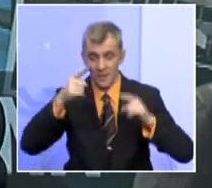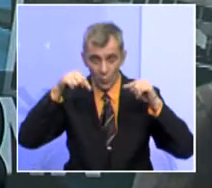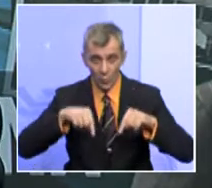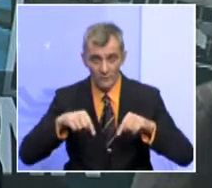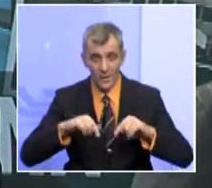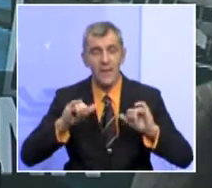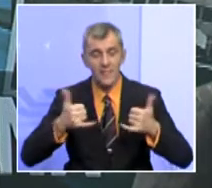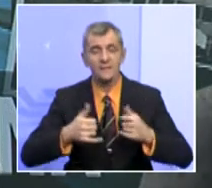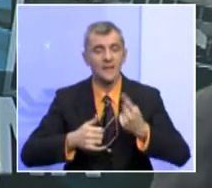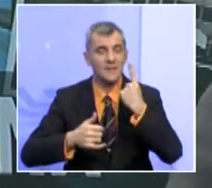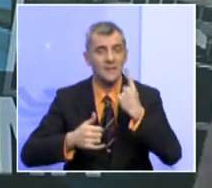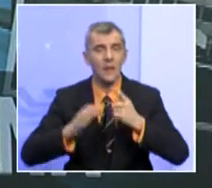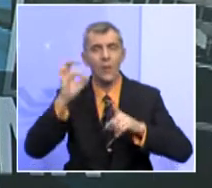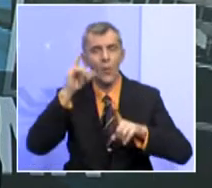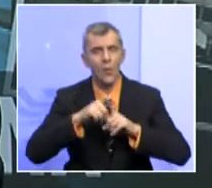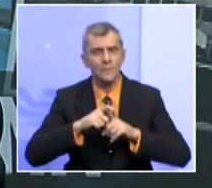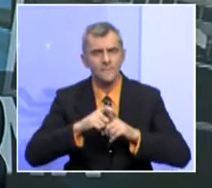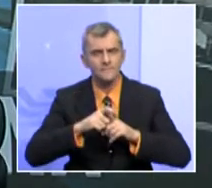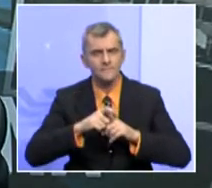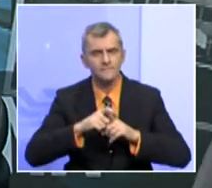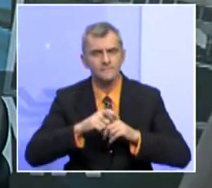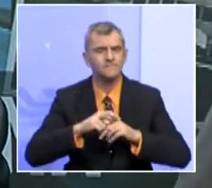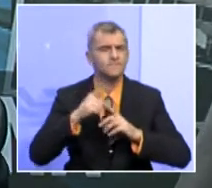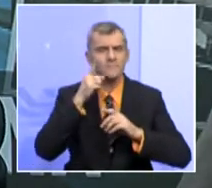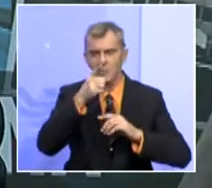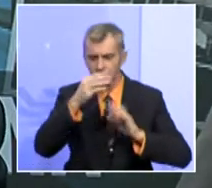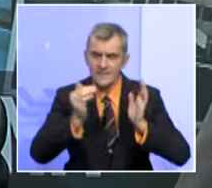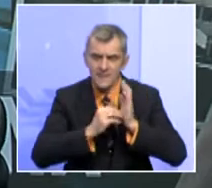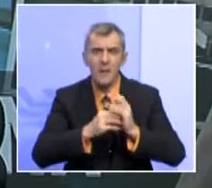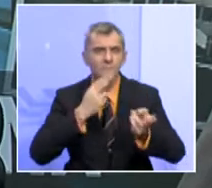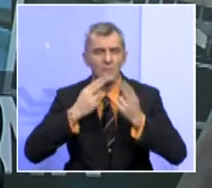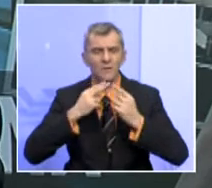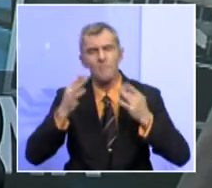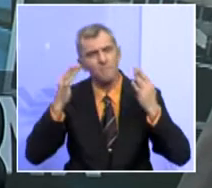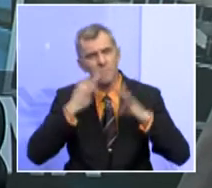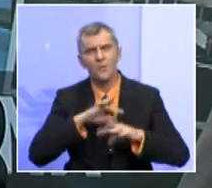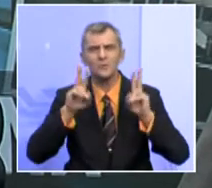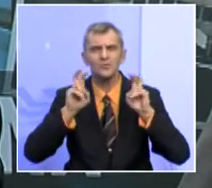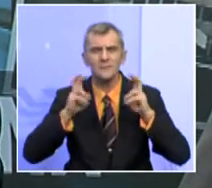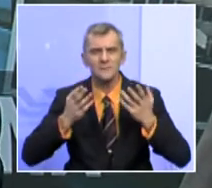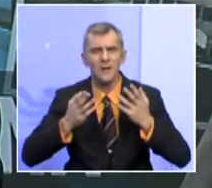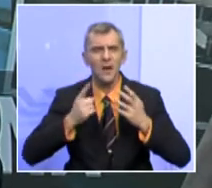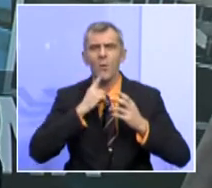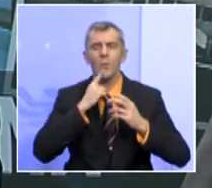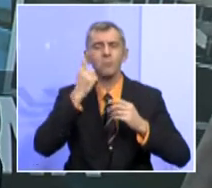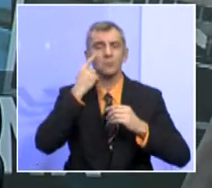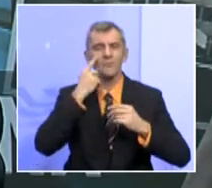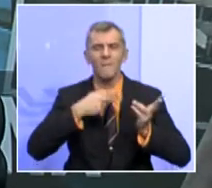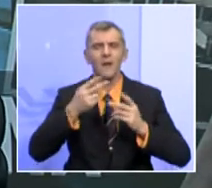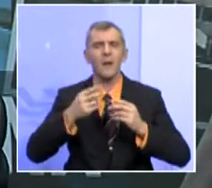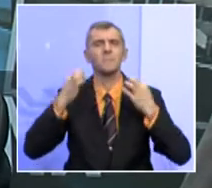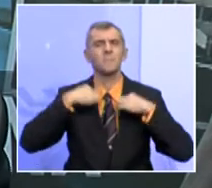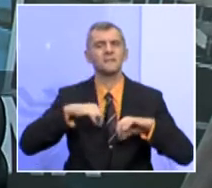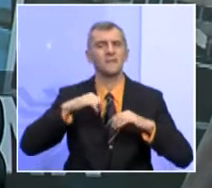jeste jedan od faktora s kojim se treba dogovarati. Pogrešna je teza koja se pokušava plasirati da je predsjednik vlade